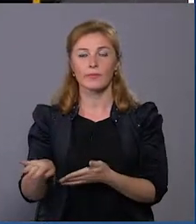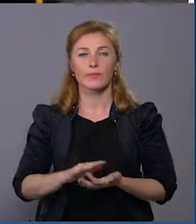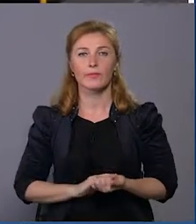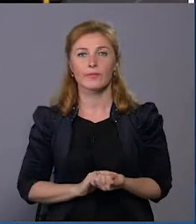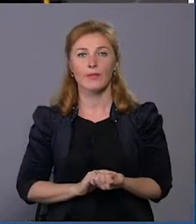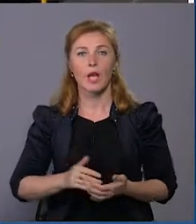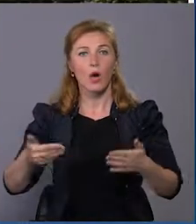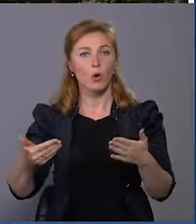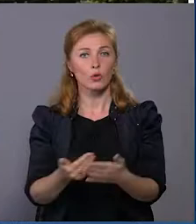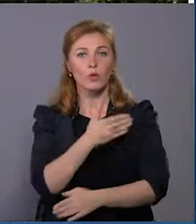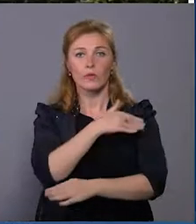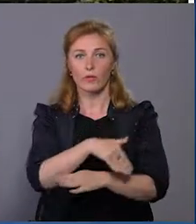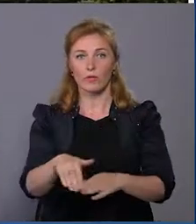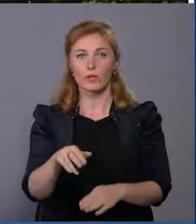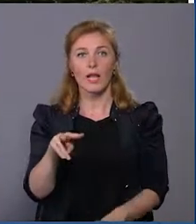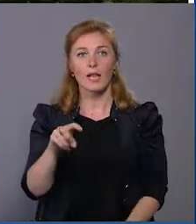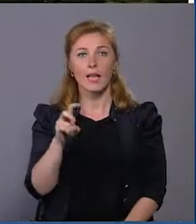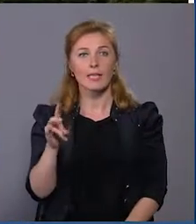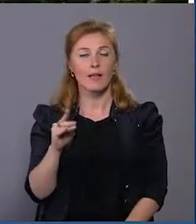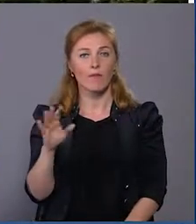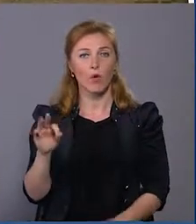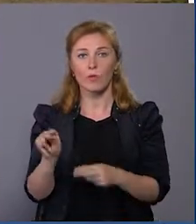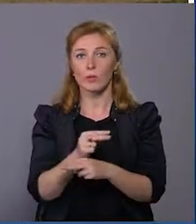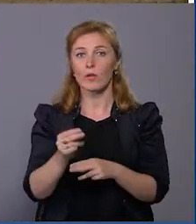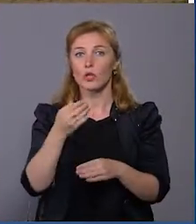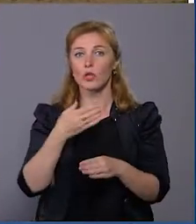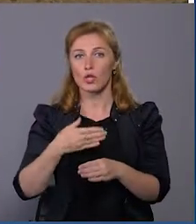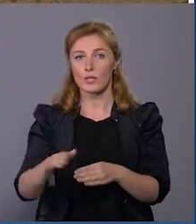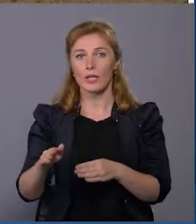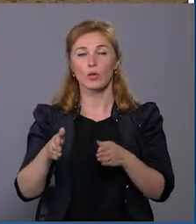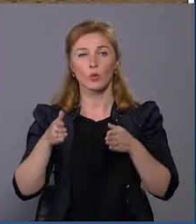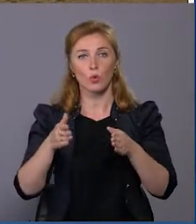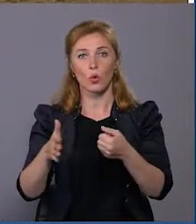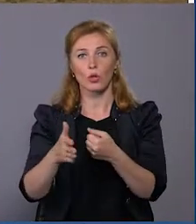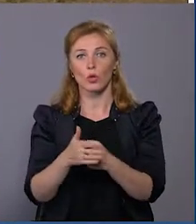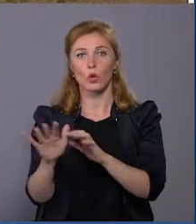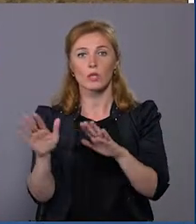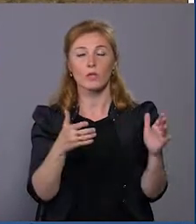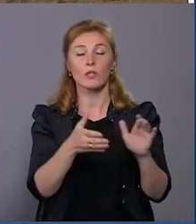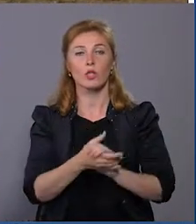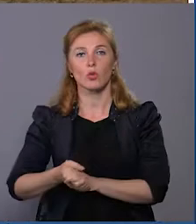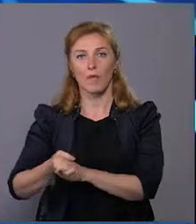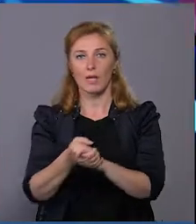Оновлена вулиця. У Лезневому відремонтували частину під'їзної дороги до садівничих товариств.